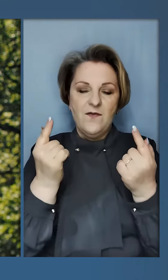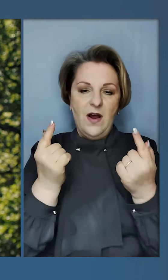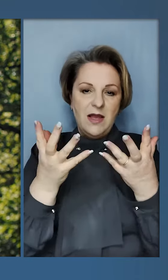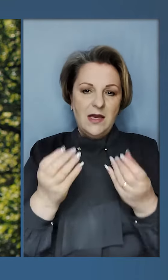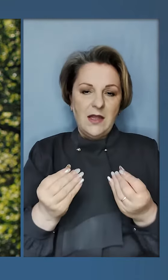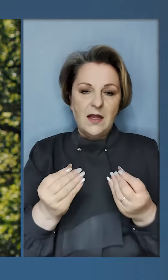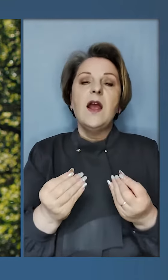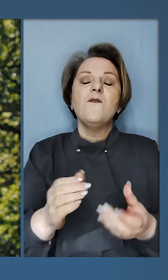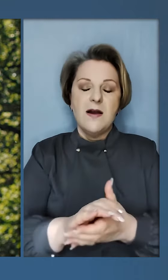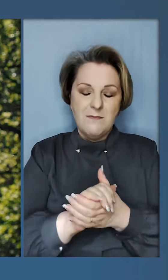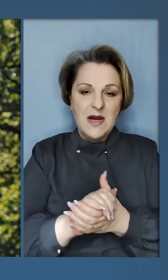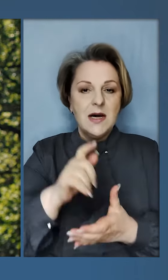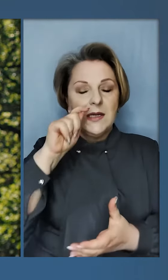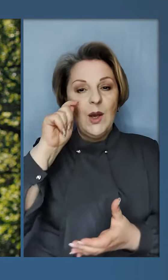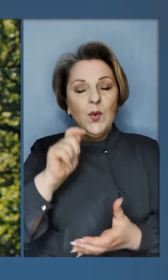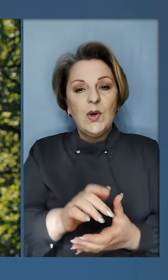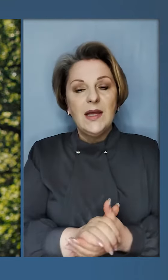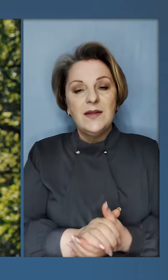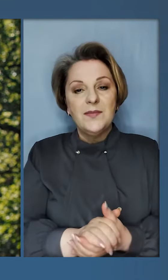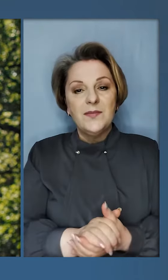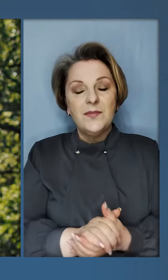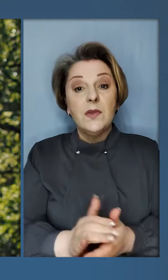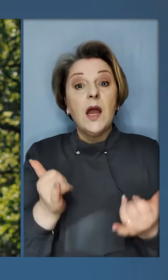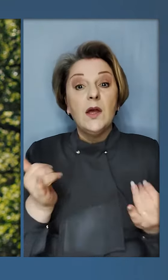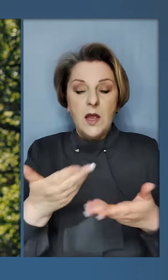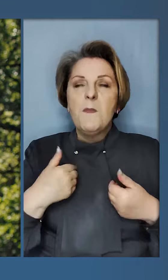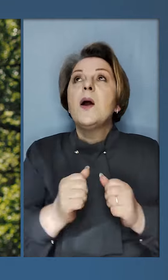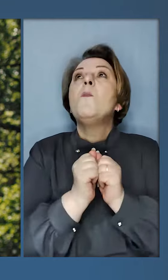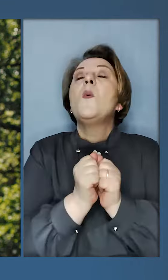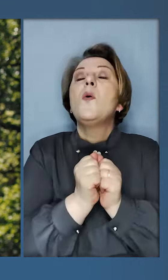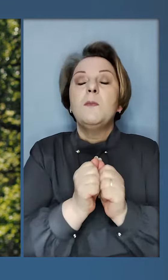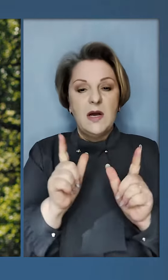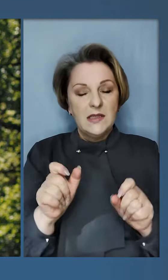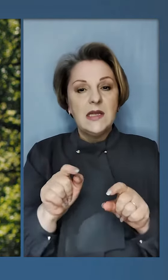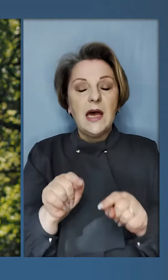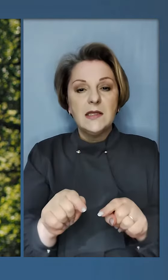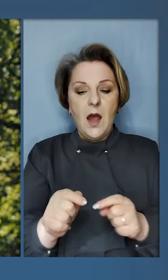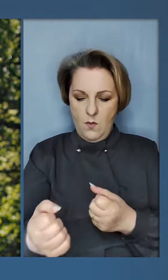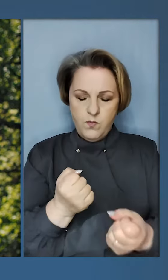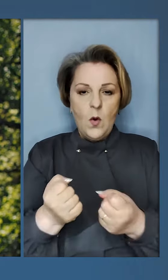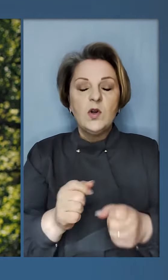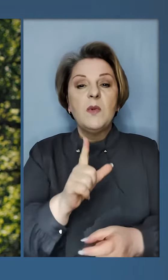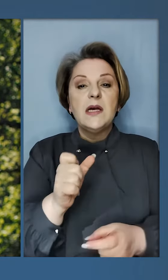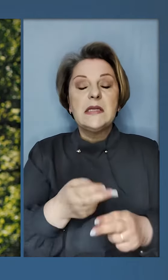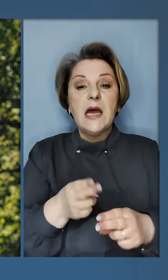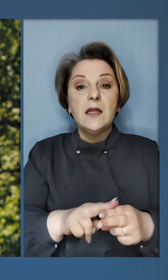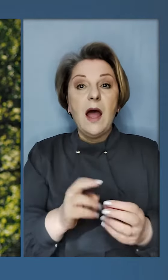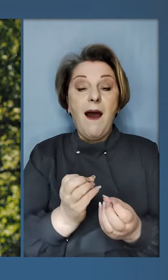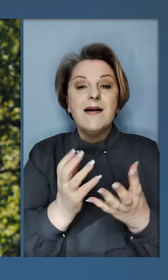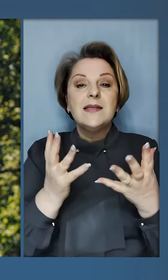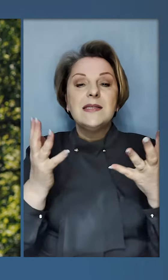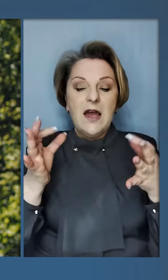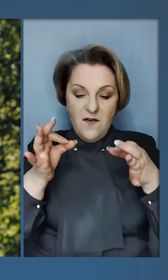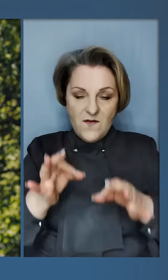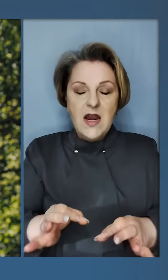таке мирний Великдень у мирній Україні. Сьогодні ми молимося за це і